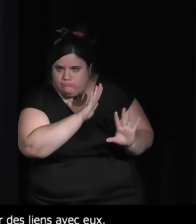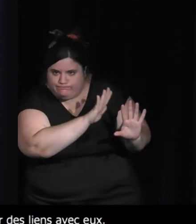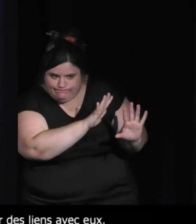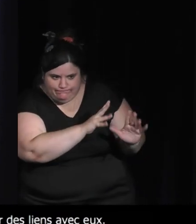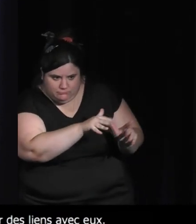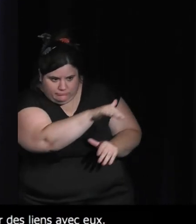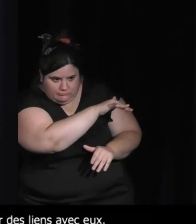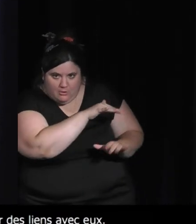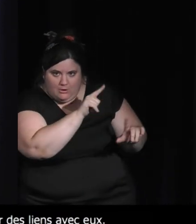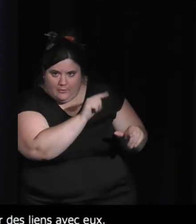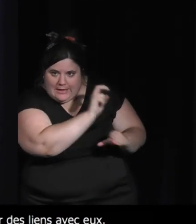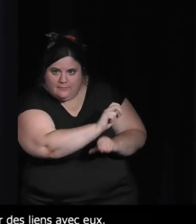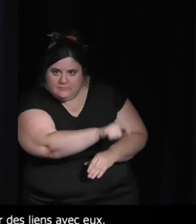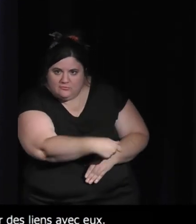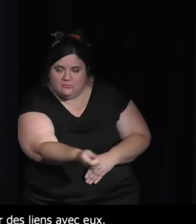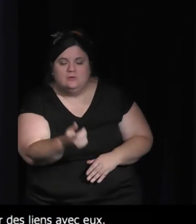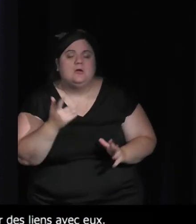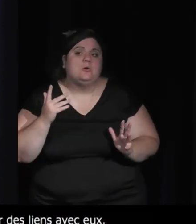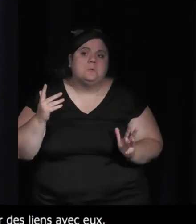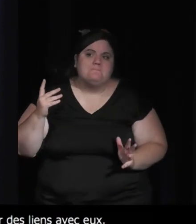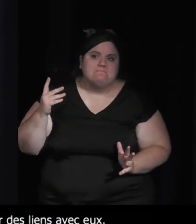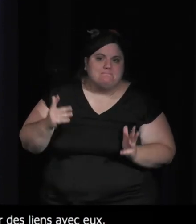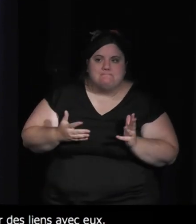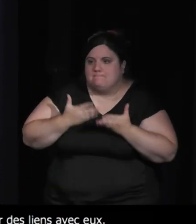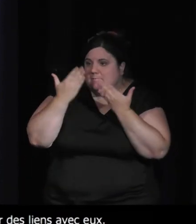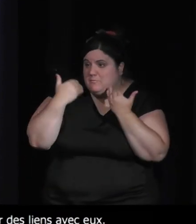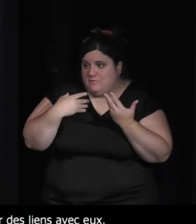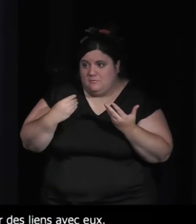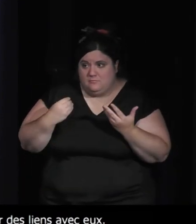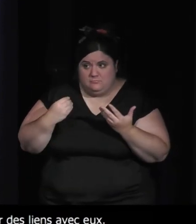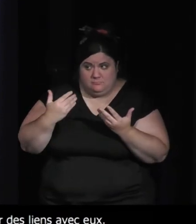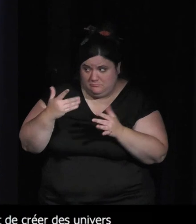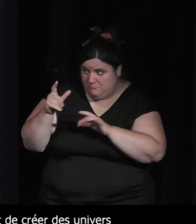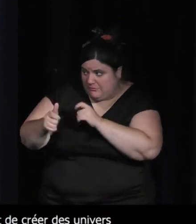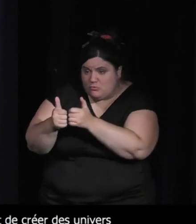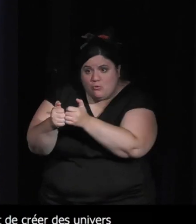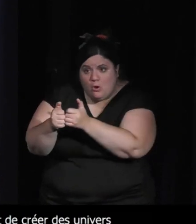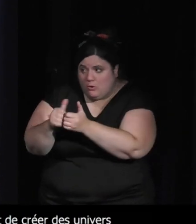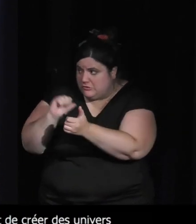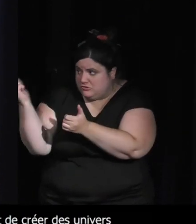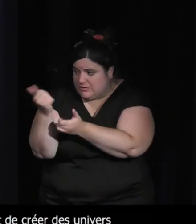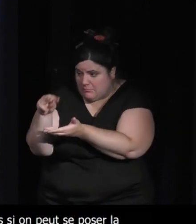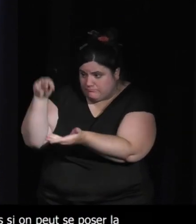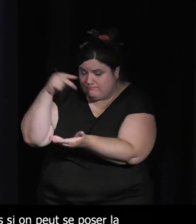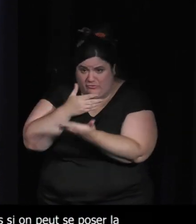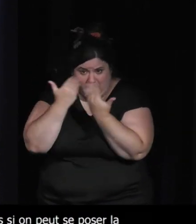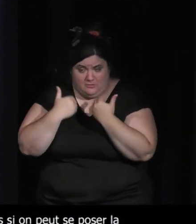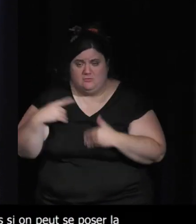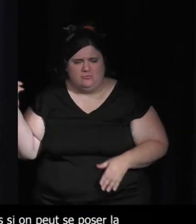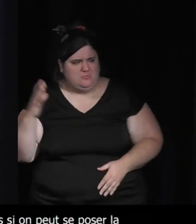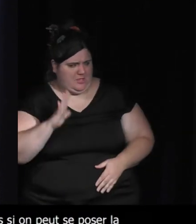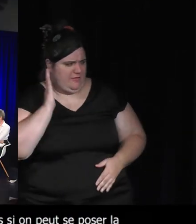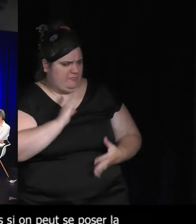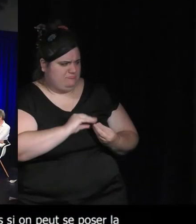tout ça donc je sais pas si d'un point de vue du joueur peut-être on peut se poser la question moi je me suis posé la même question